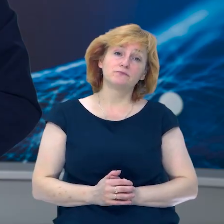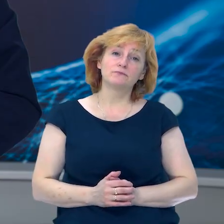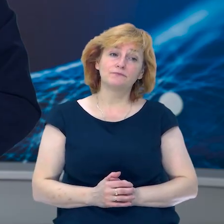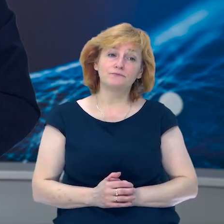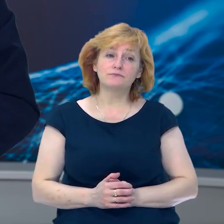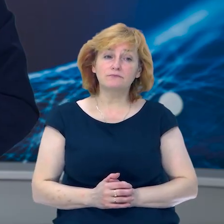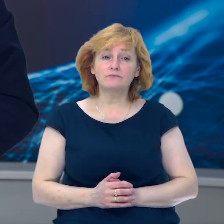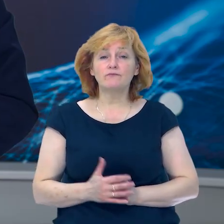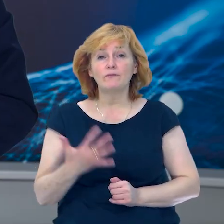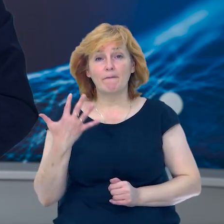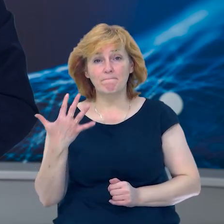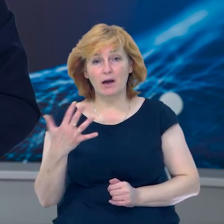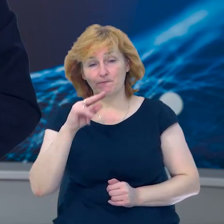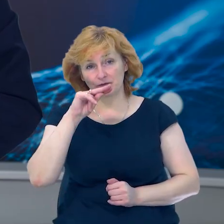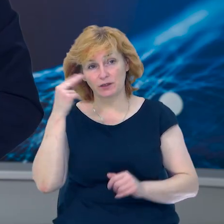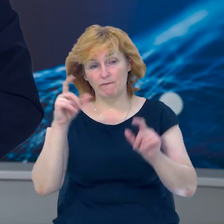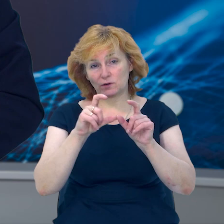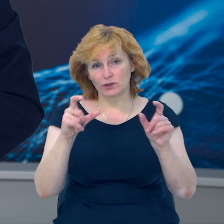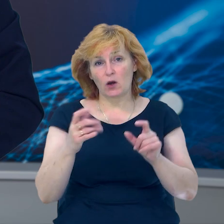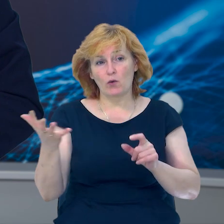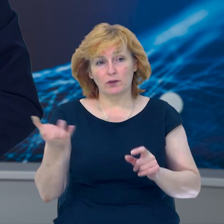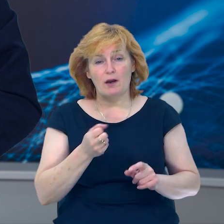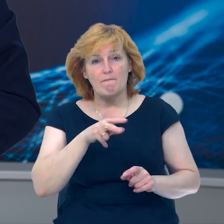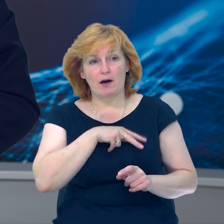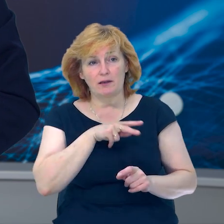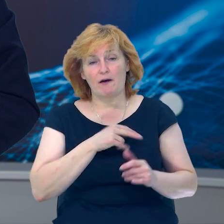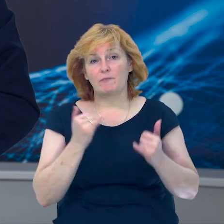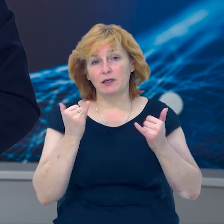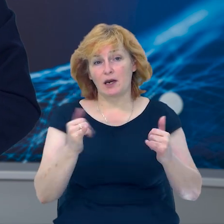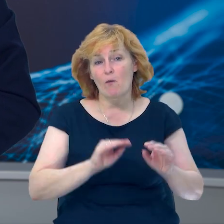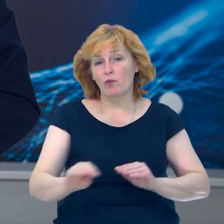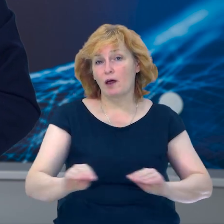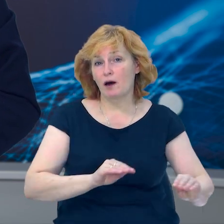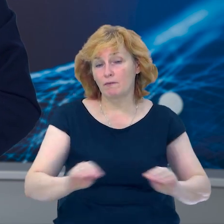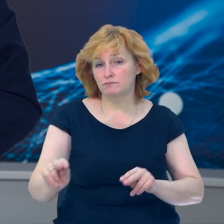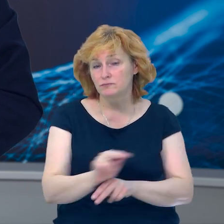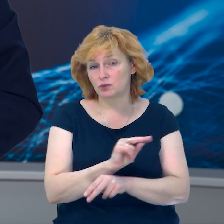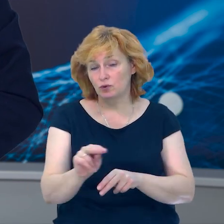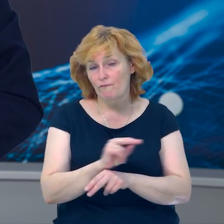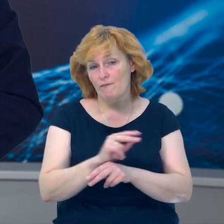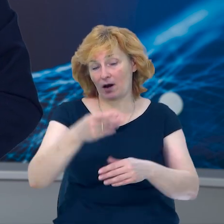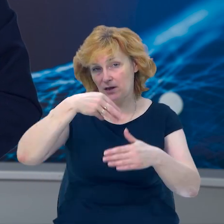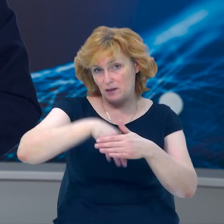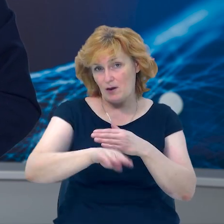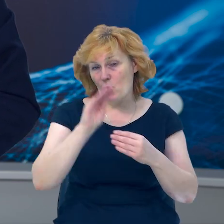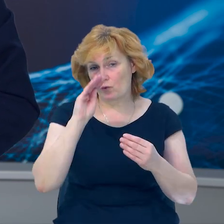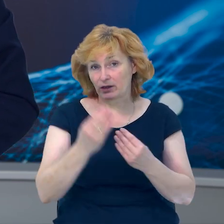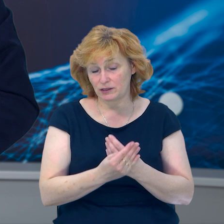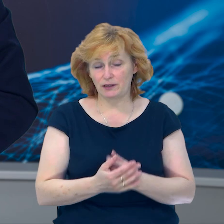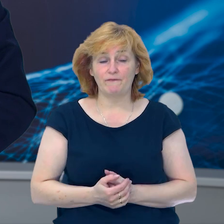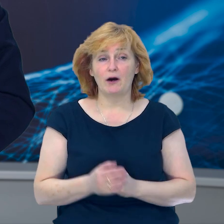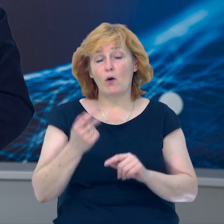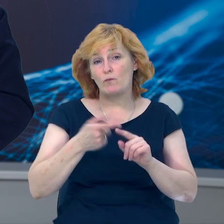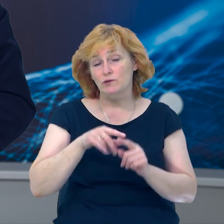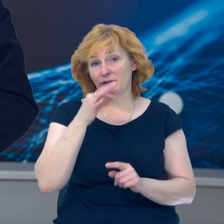П'ять чернігівських шкіл отримають гранти для облаштування шкільних укриттів та створення на їх базі освітніх хабів.